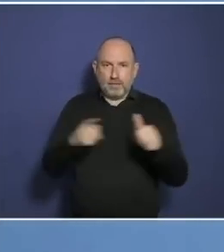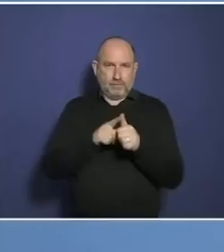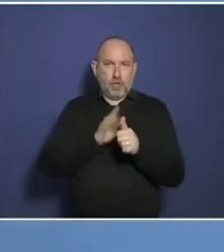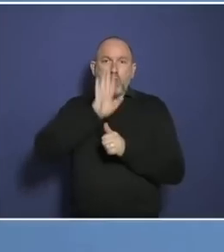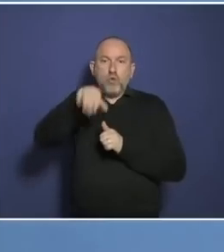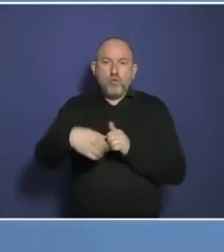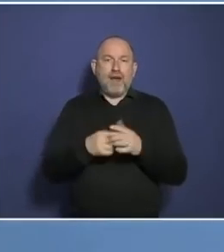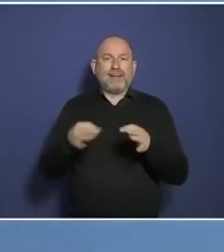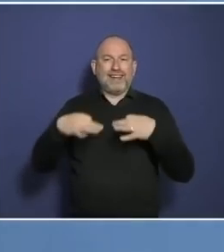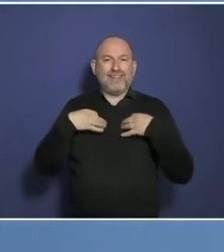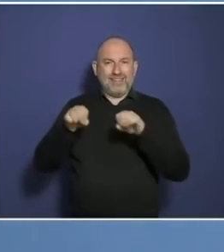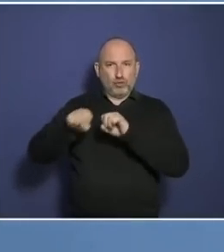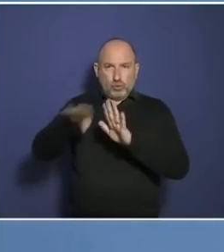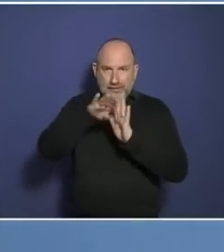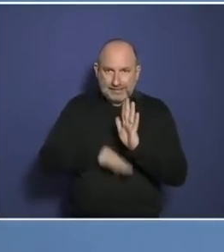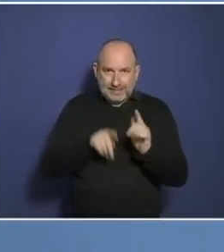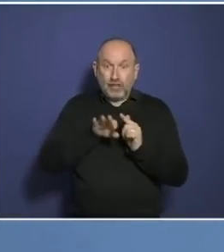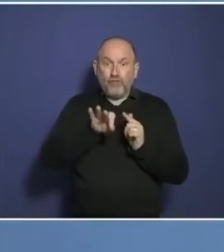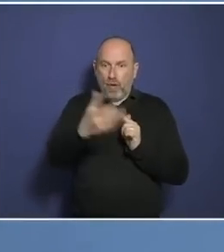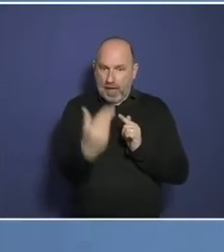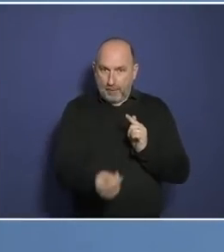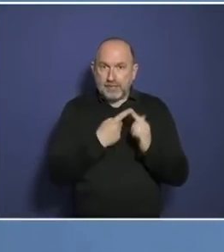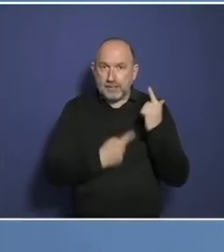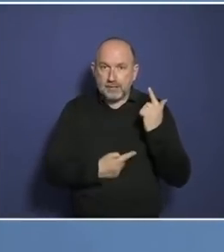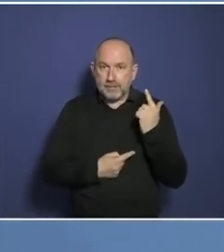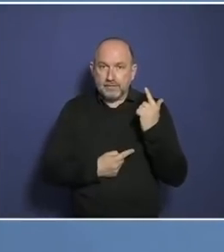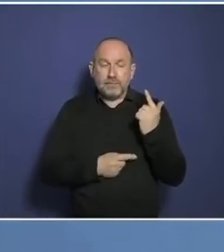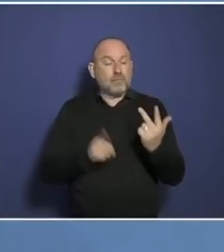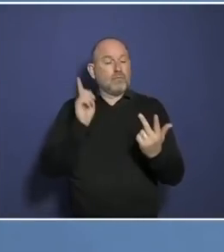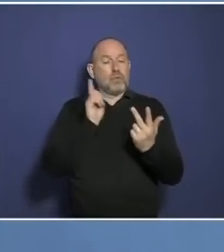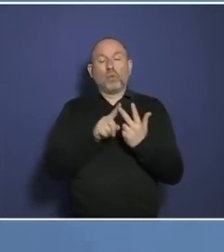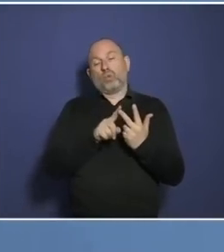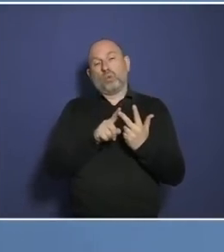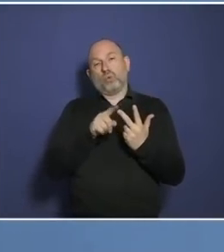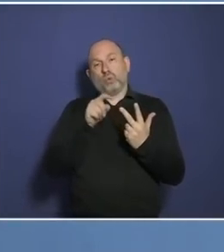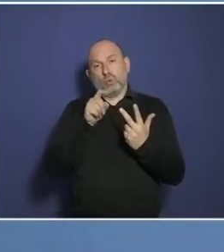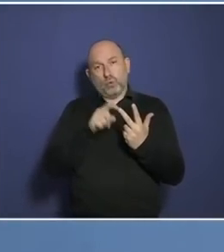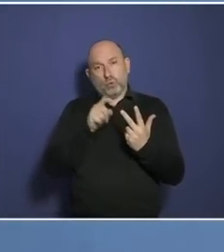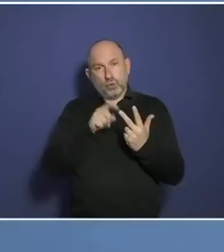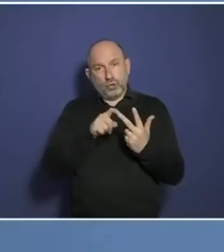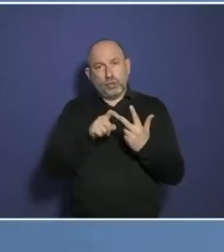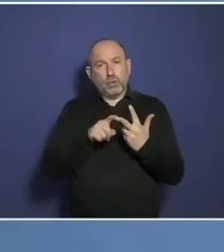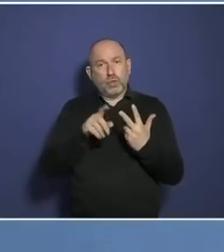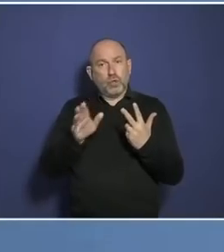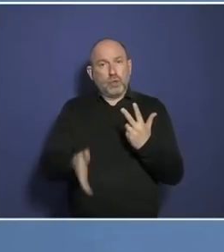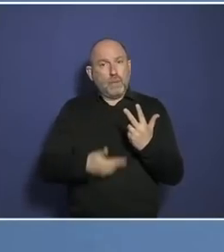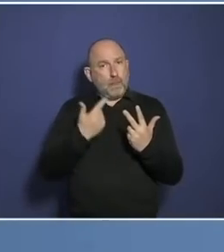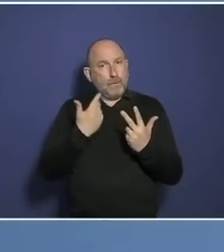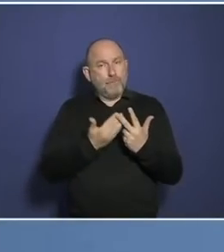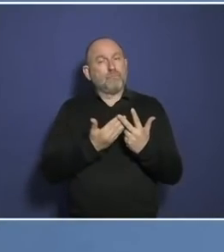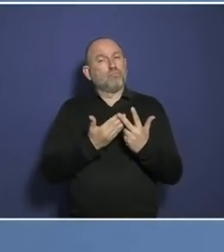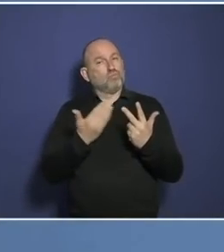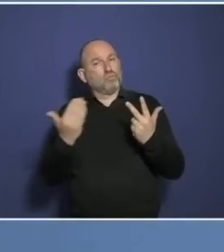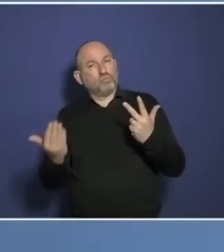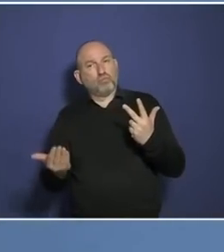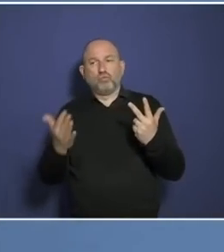das Ei des Kolumbus, dass niemand vorher diese Idee hatte. Herr Lauterbach, machen seit anderthalb Jahren nichts anderes als Impfkampagnen. Sie geben dafür Millionen, Millionen